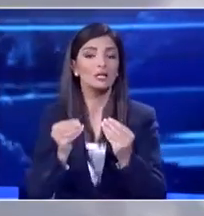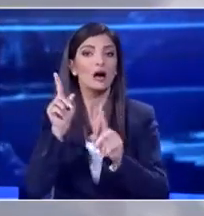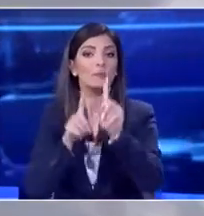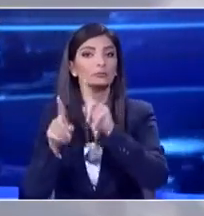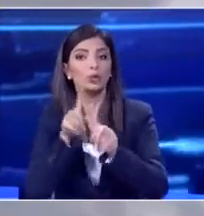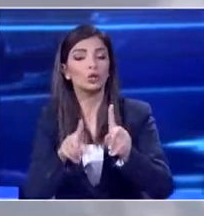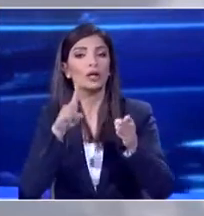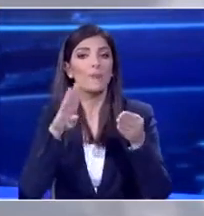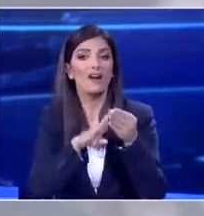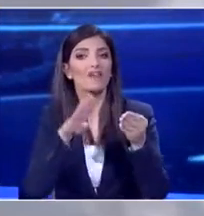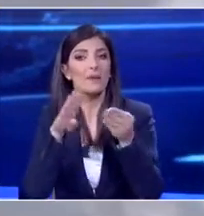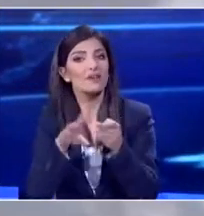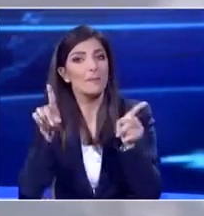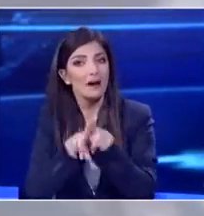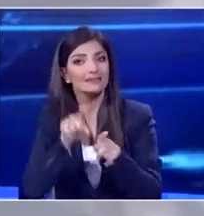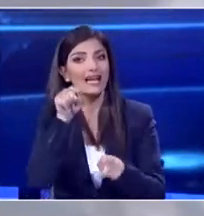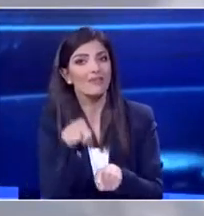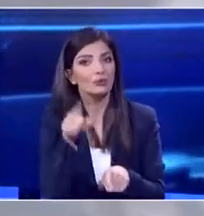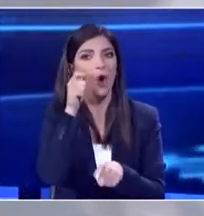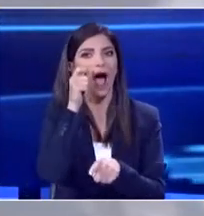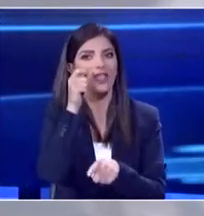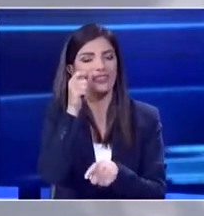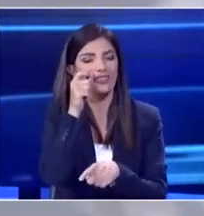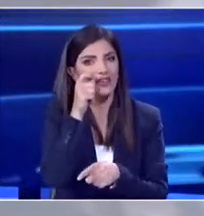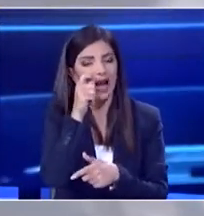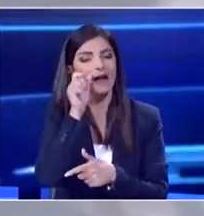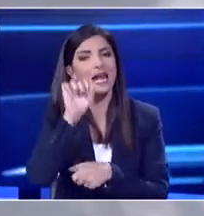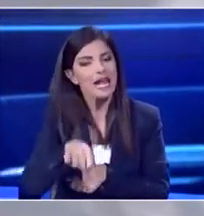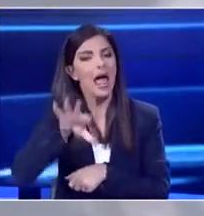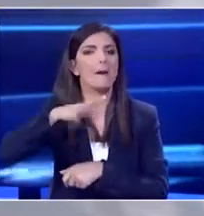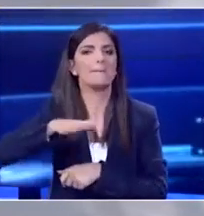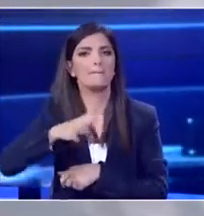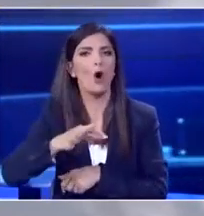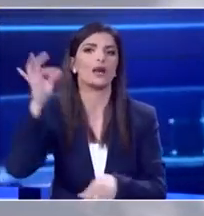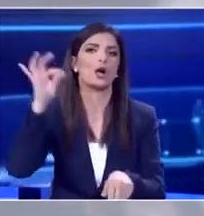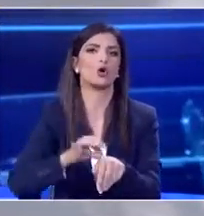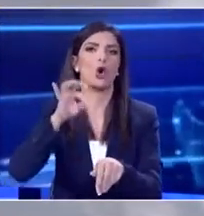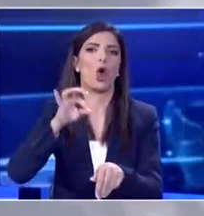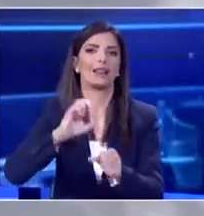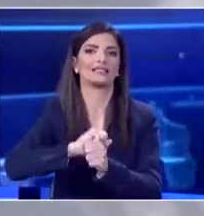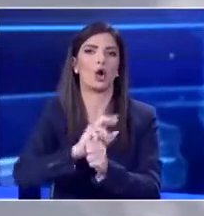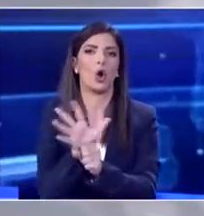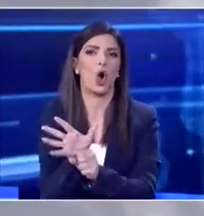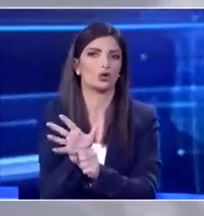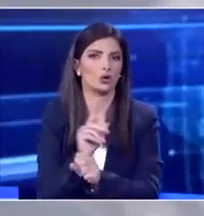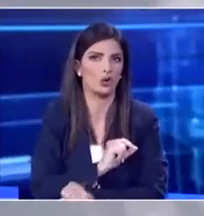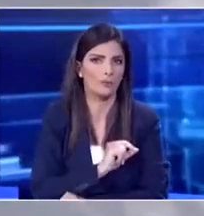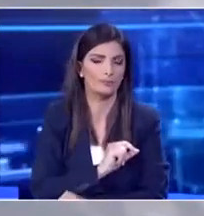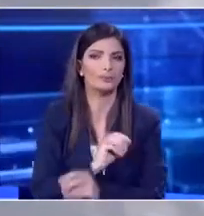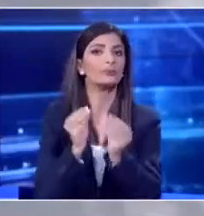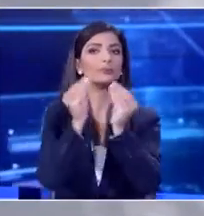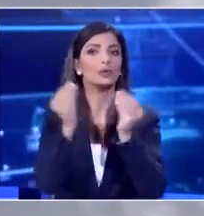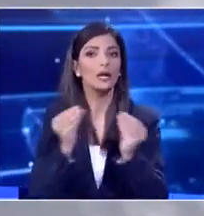από 3-3 του και χθες προσήλθε για εξετασή δημιουργάνε έναν επιπλέον πρόβλημα η χνηλάτησης όλων των